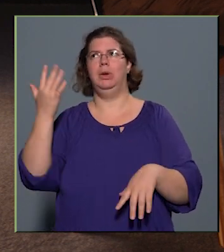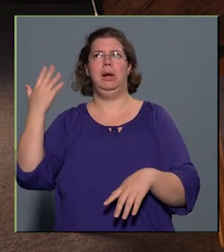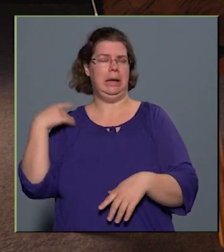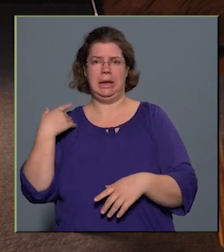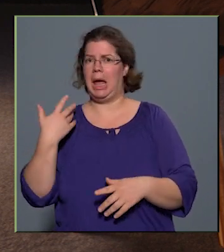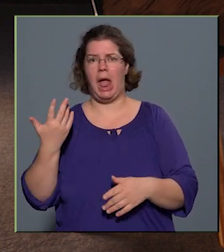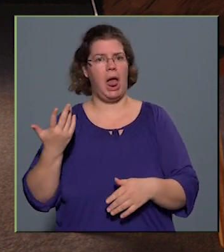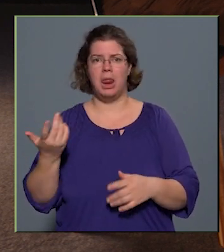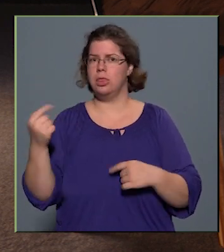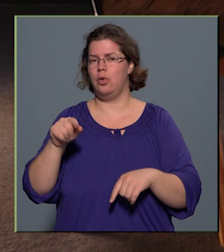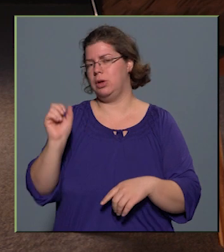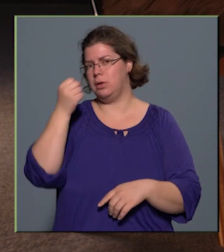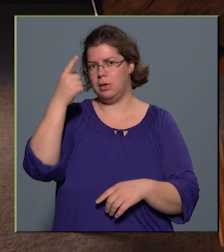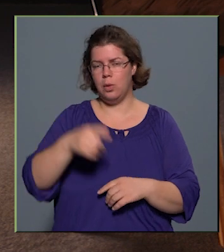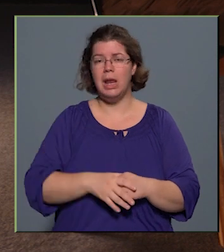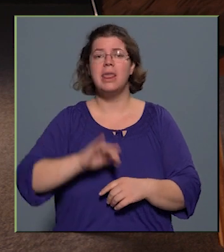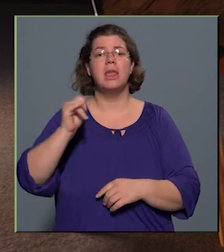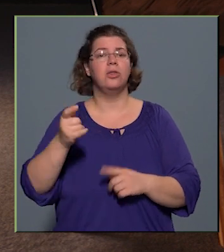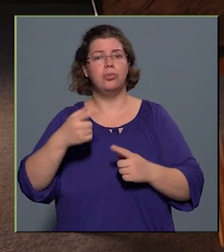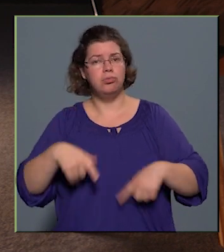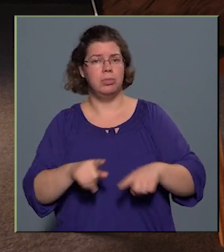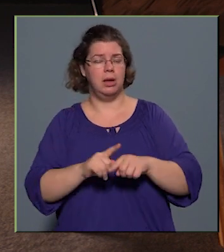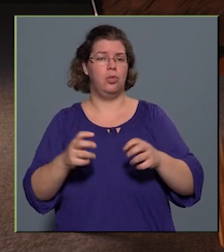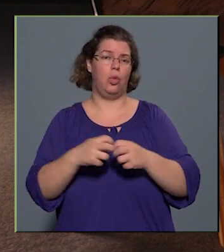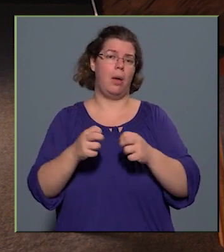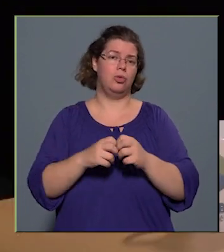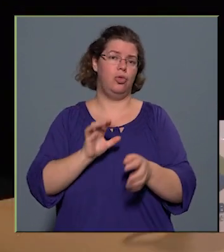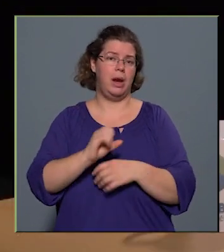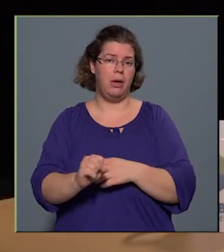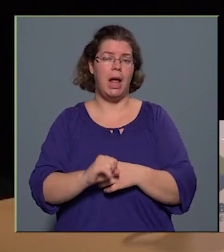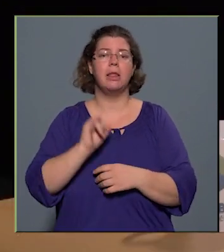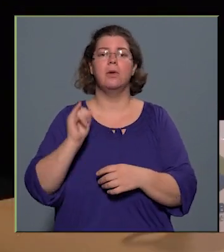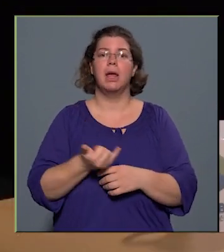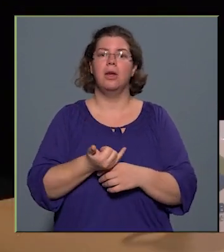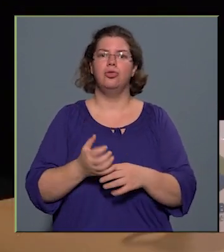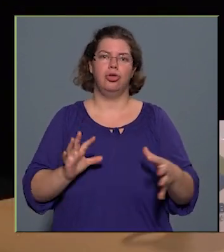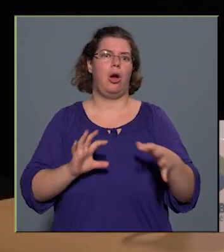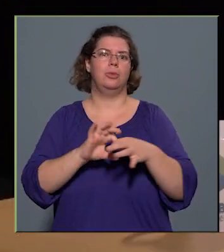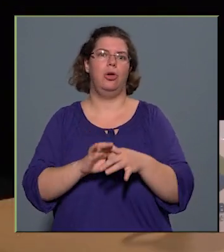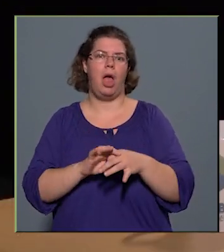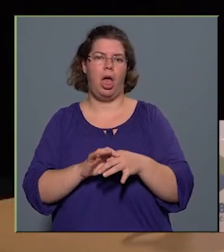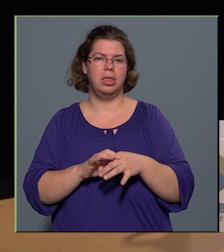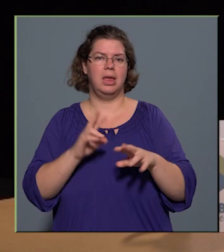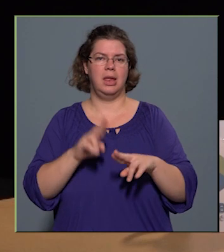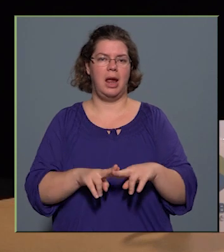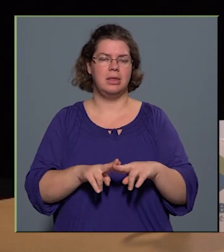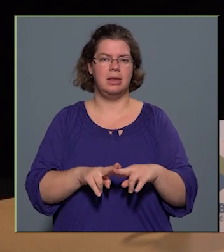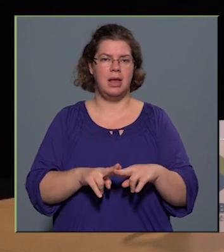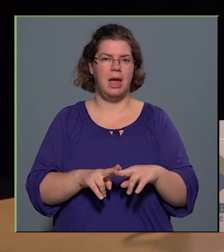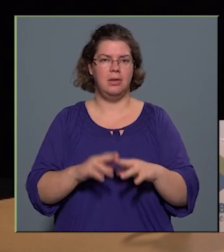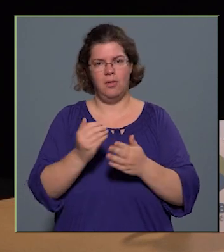jött ez az ötlet, és erre mi rúgálmasan reagáltunk, és megint a kapcsolatrendszert